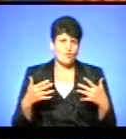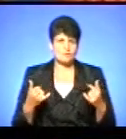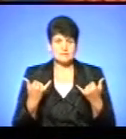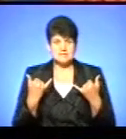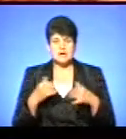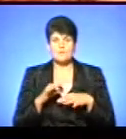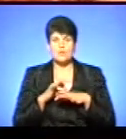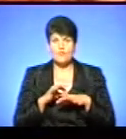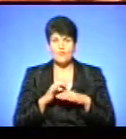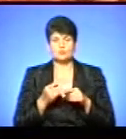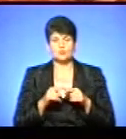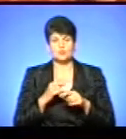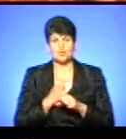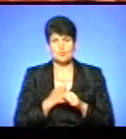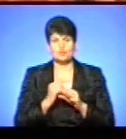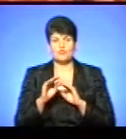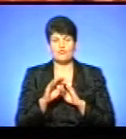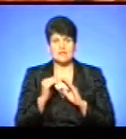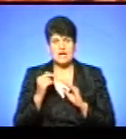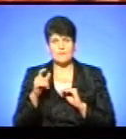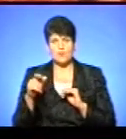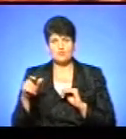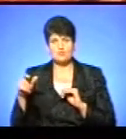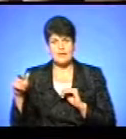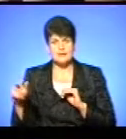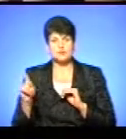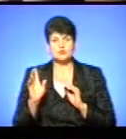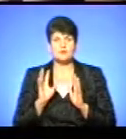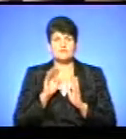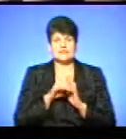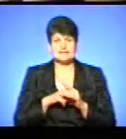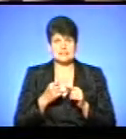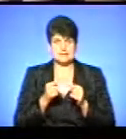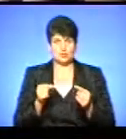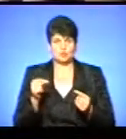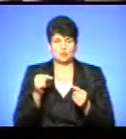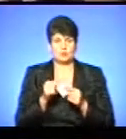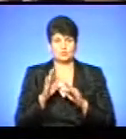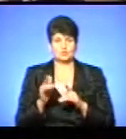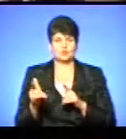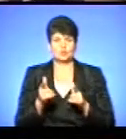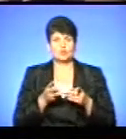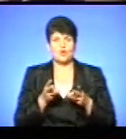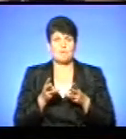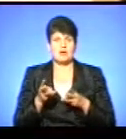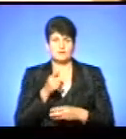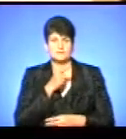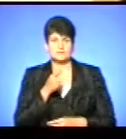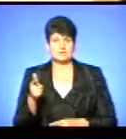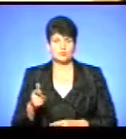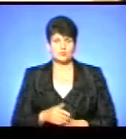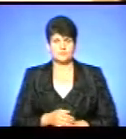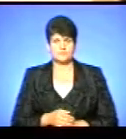зараз проводимо таку роботу, викликаємо людей, щоб внести ці уточнення і бути готовими вже до опалювального сезону.